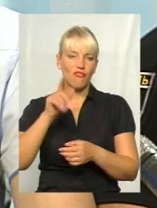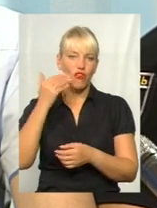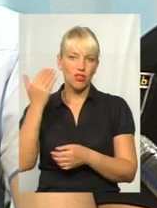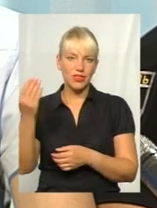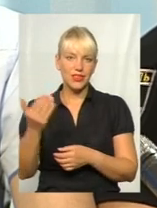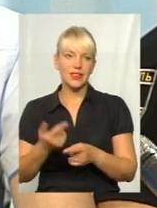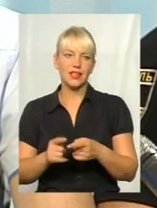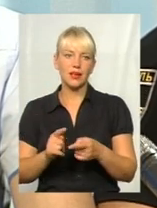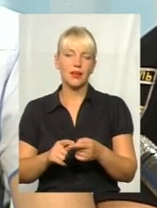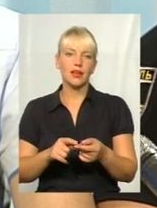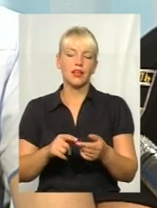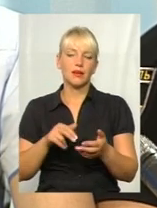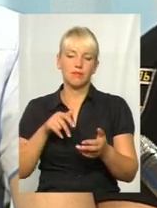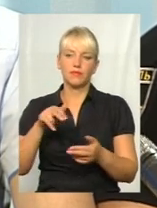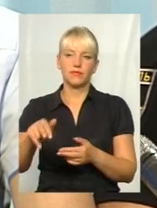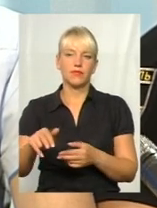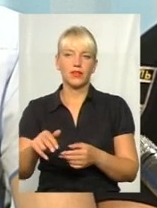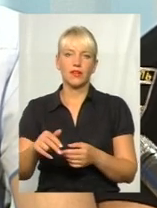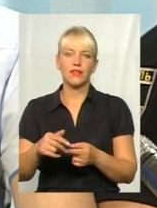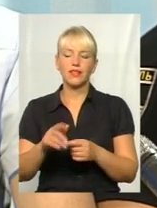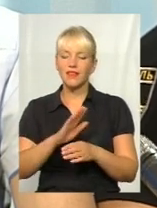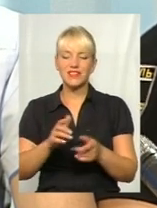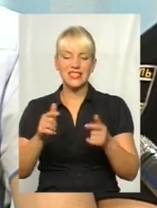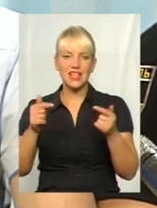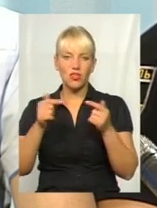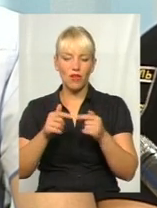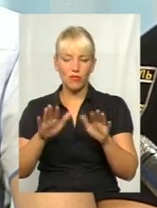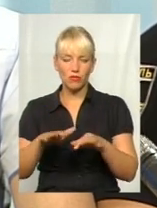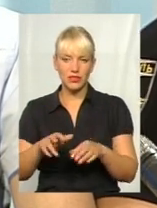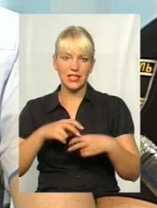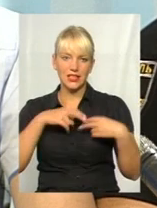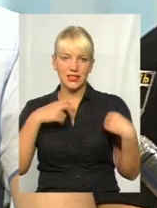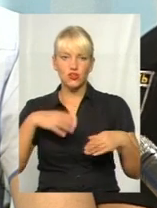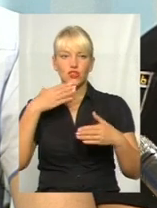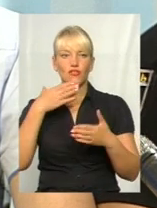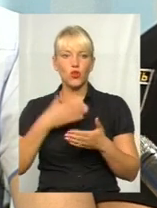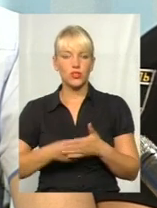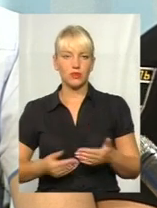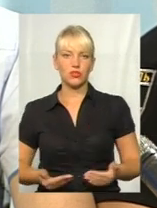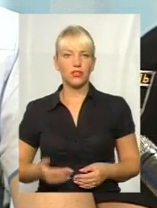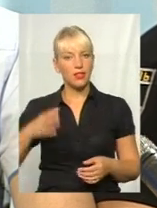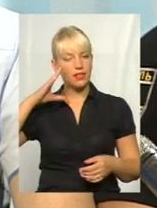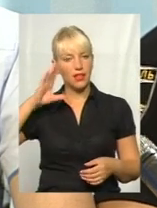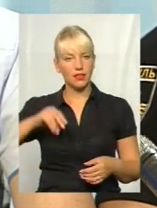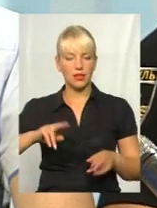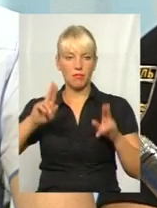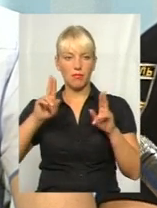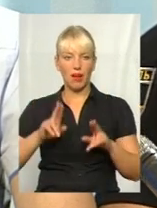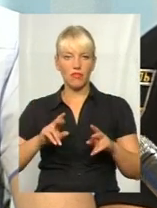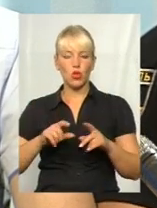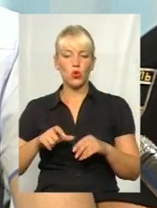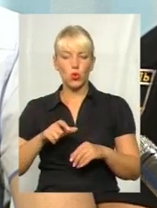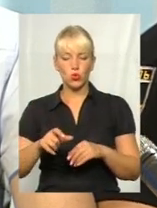яка має дві смуги в одному напрямку, в неустановленому місці, ризикує своїм життям. Нехто є правилами дорожнього руху, хоча